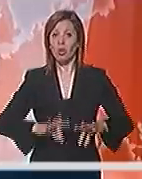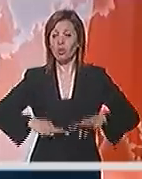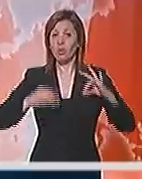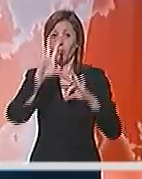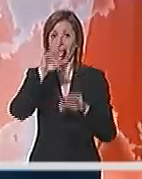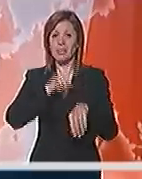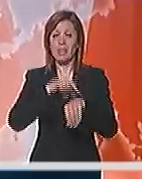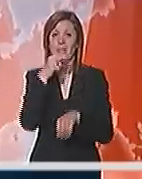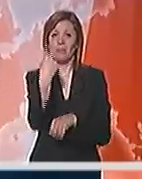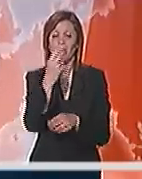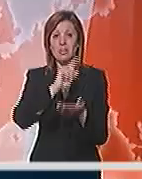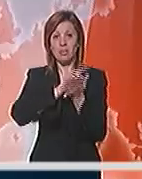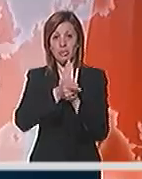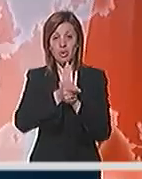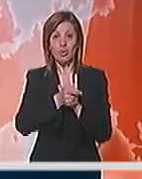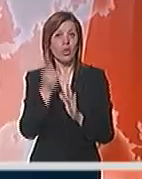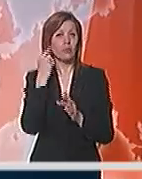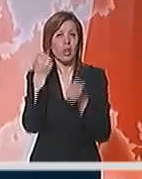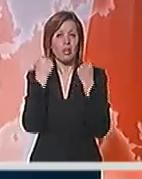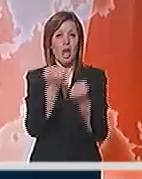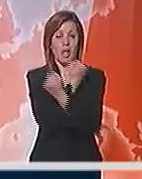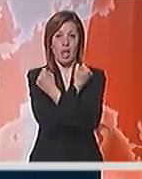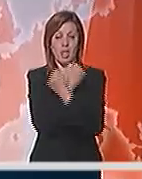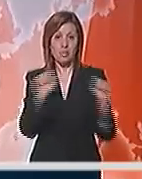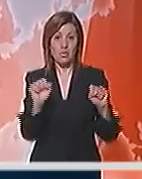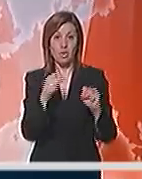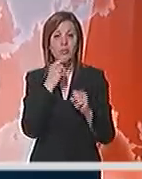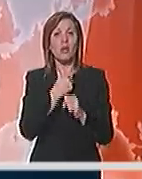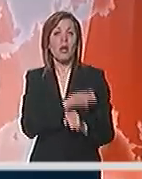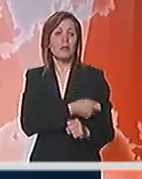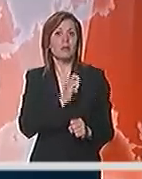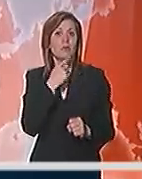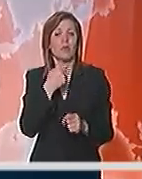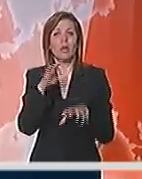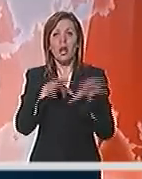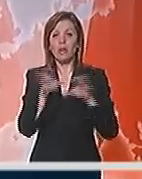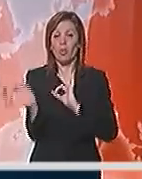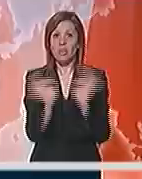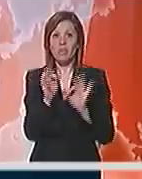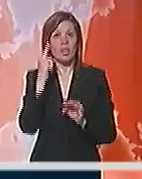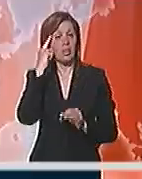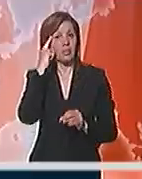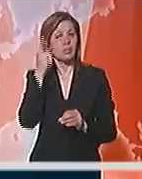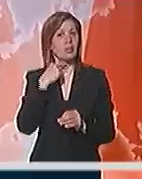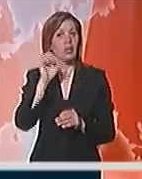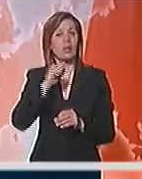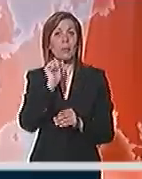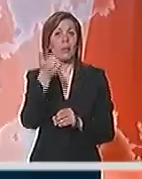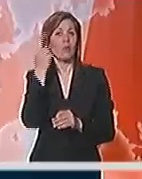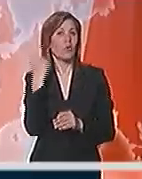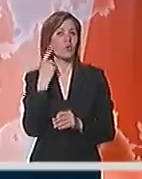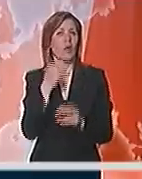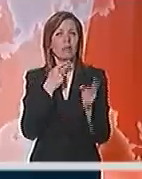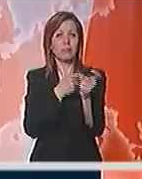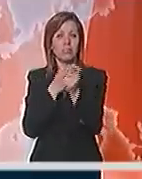5 sati 20 minuta odjeknula jaka eksplozija, a policija je od radnika obezbeđenja saznala da su se prvo začuli